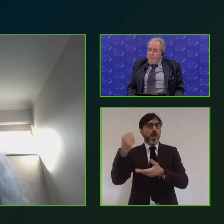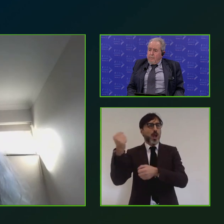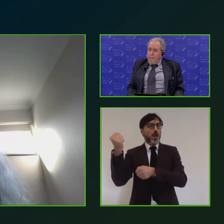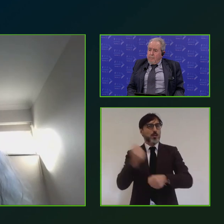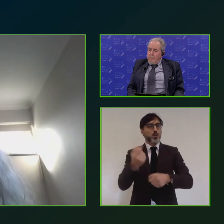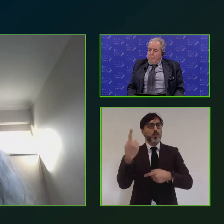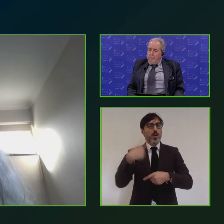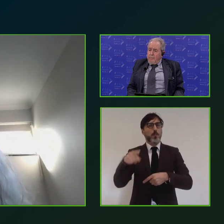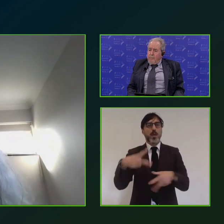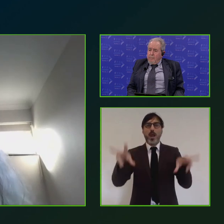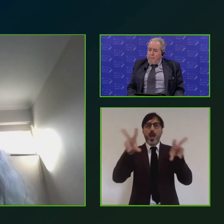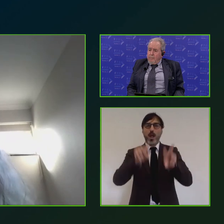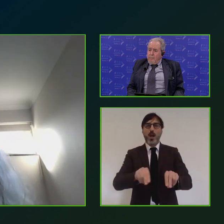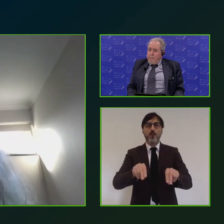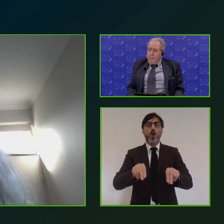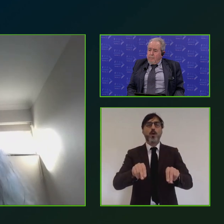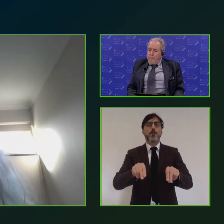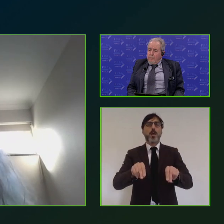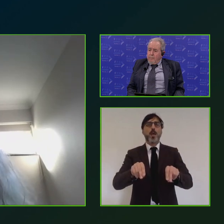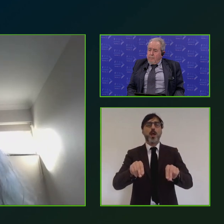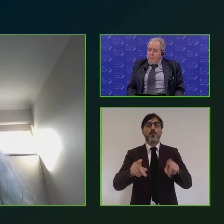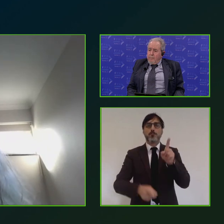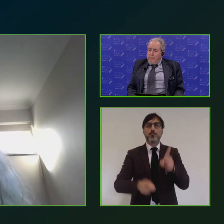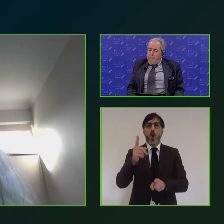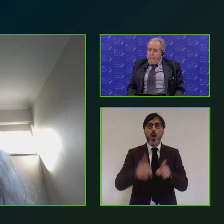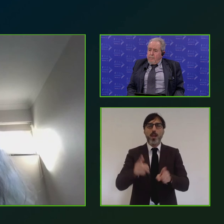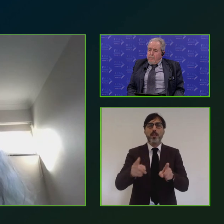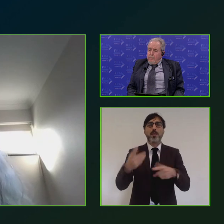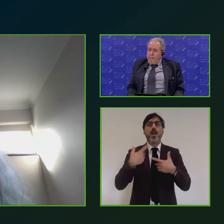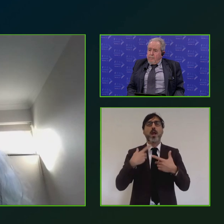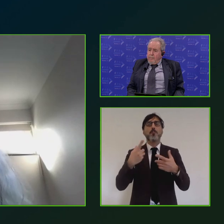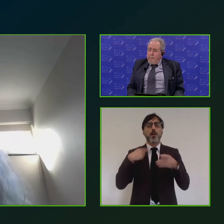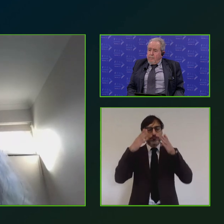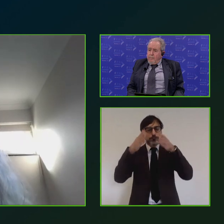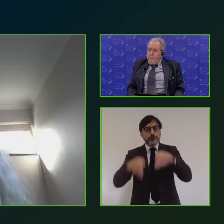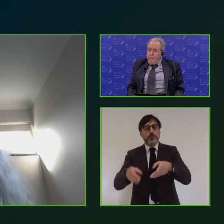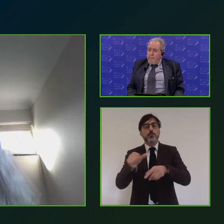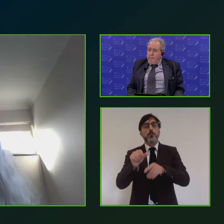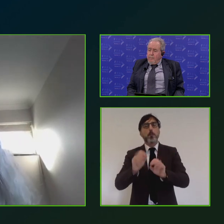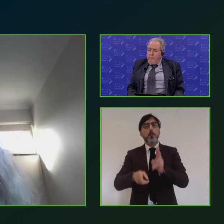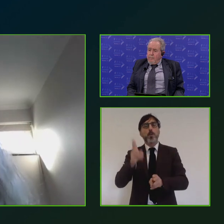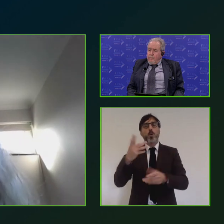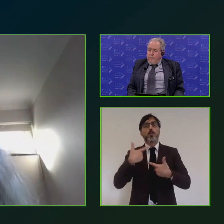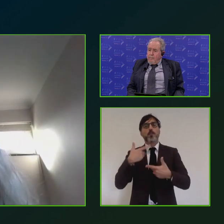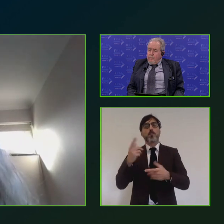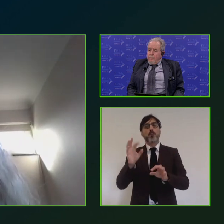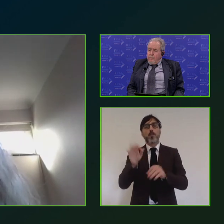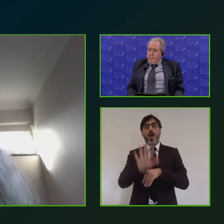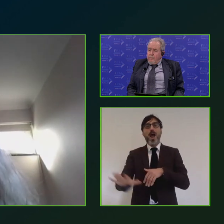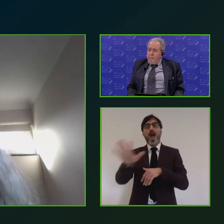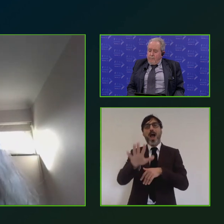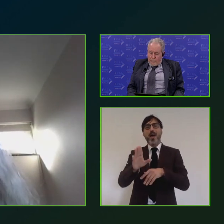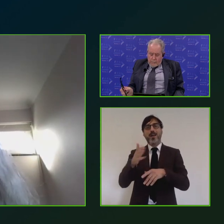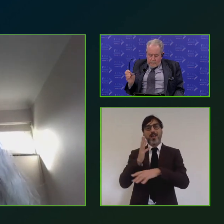'attuazione di riforme politiche e di sistemi cruciali ma ci concentrerà sulle sue aree di intervento in